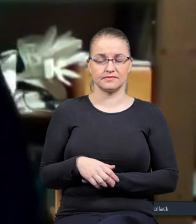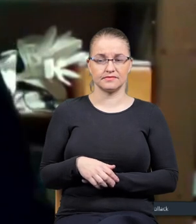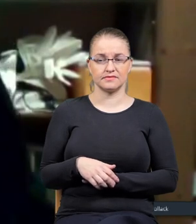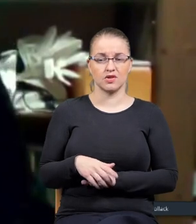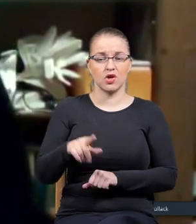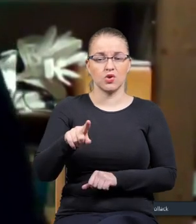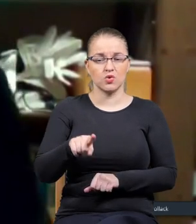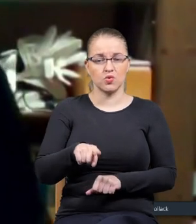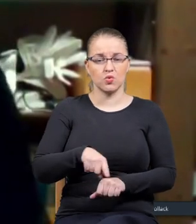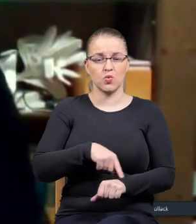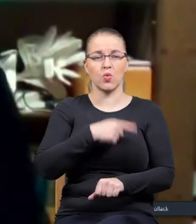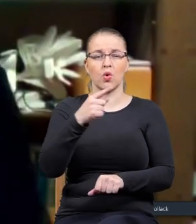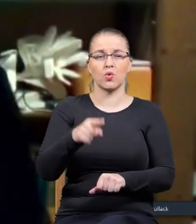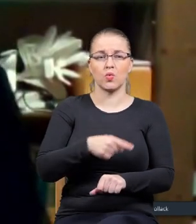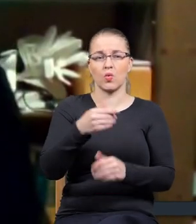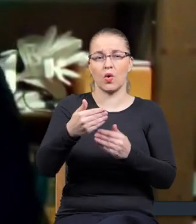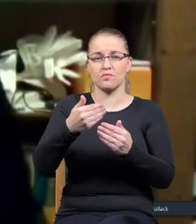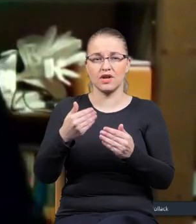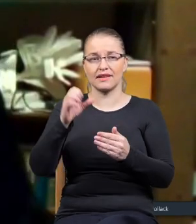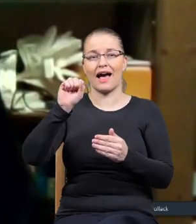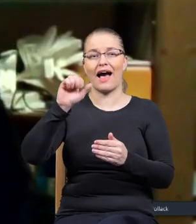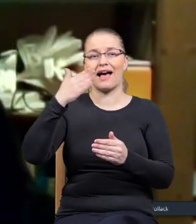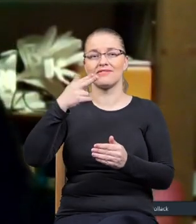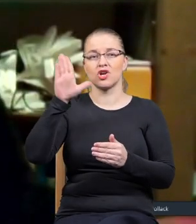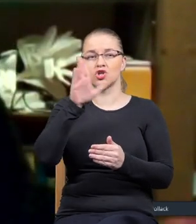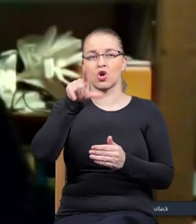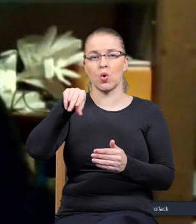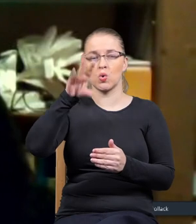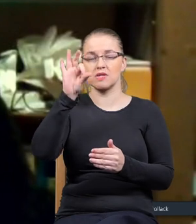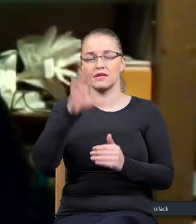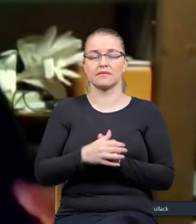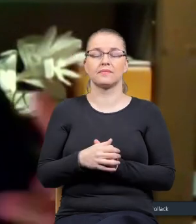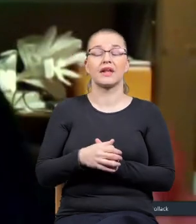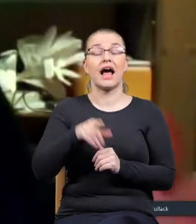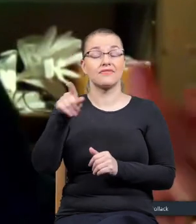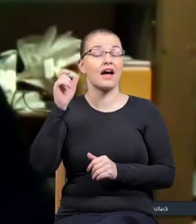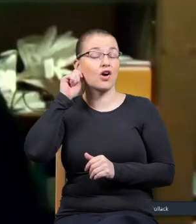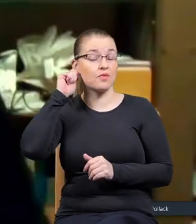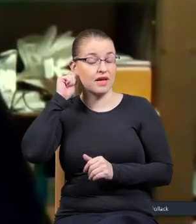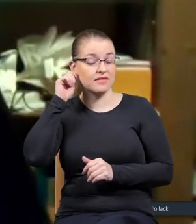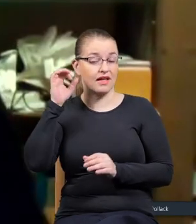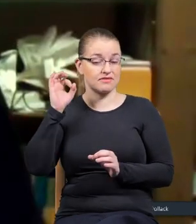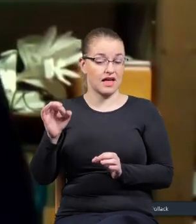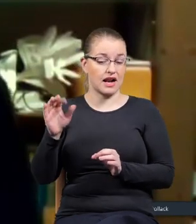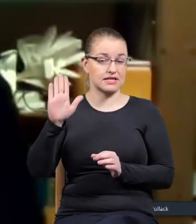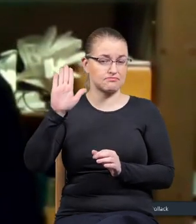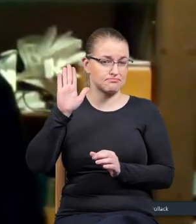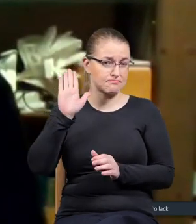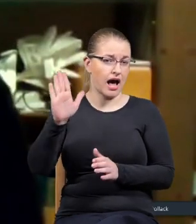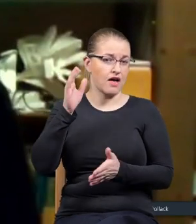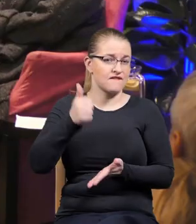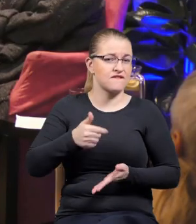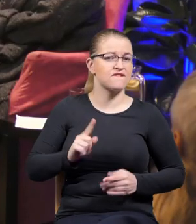długo przed Anschlusem. Ale ta kobieta, która teraz ma tą funkcję, ona jest w